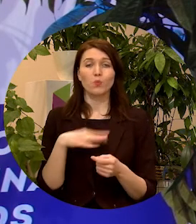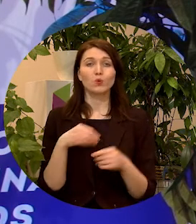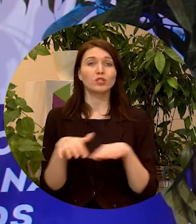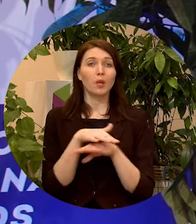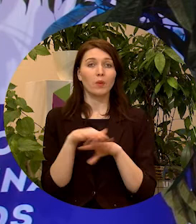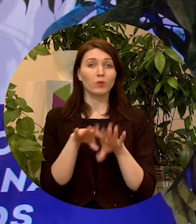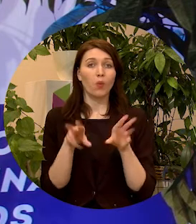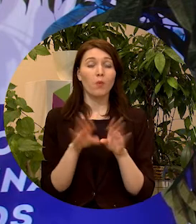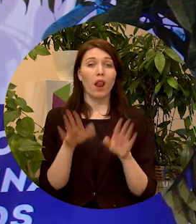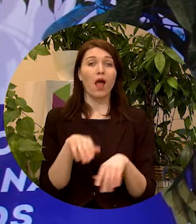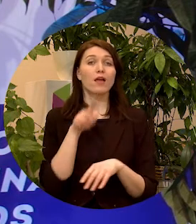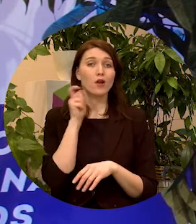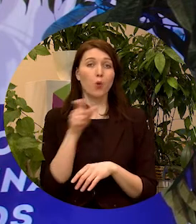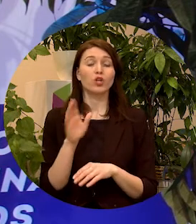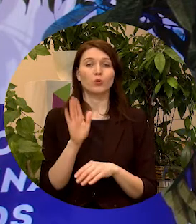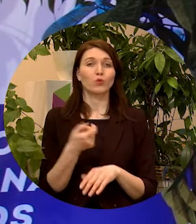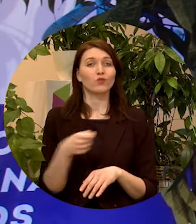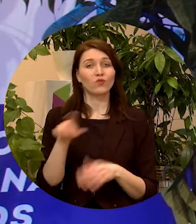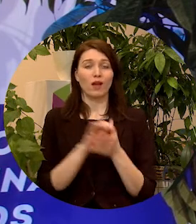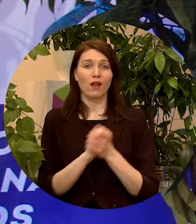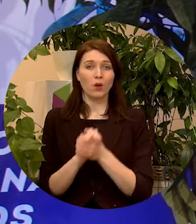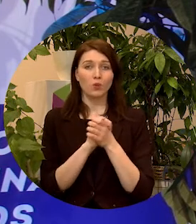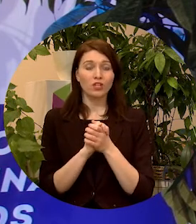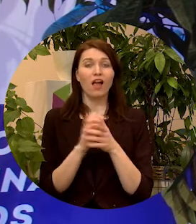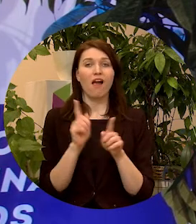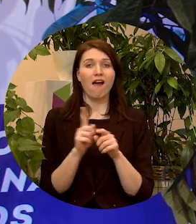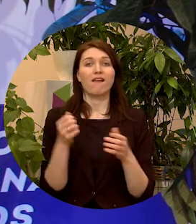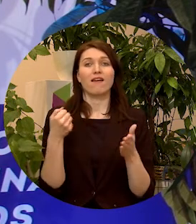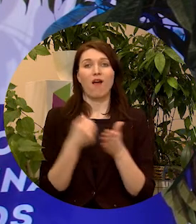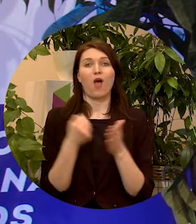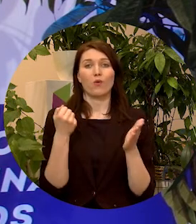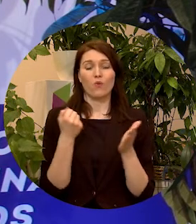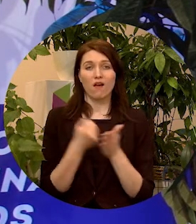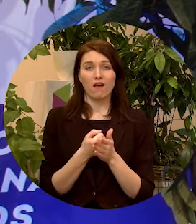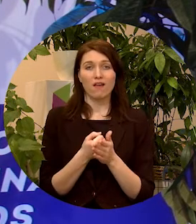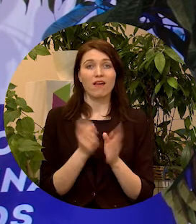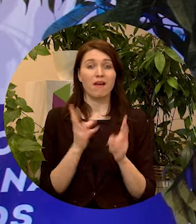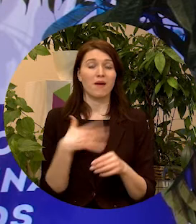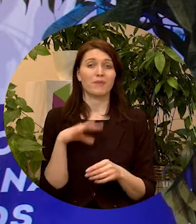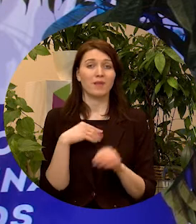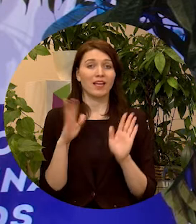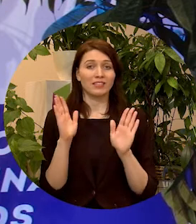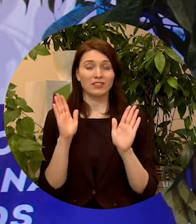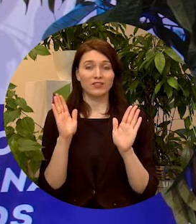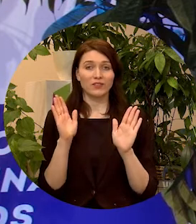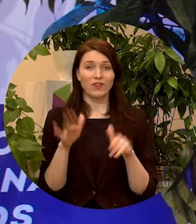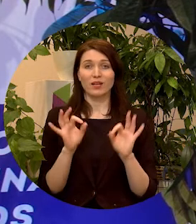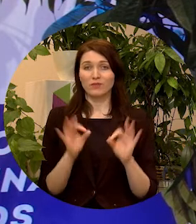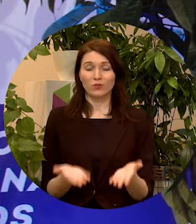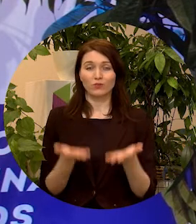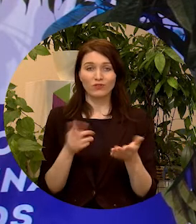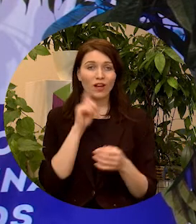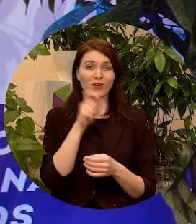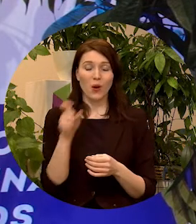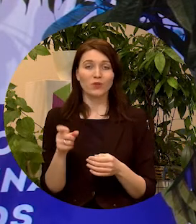sabiedrībai, lai tā būtu jauniešiem draudzīgāka, un gala beigās, kā tad mēs varam tiešām uzsvērt